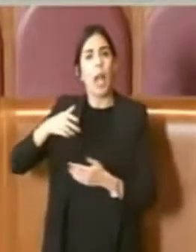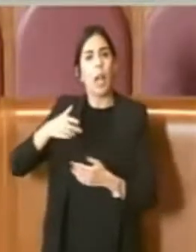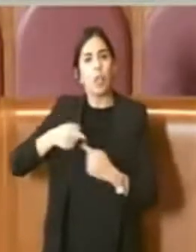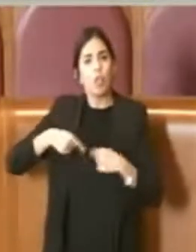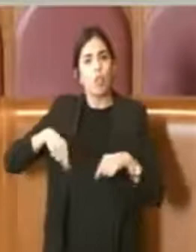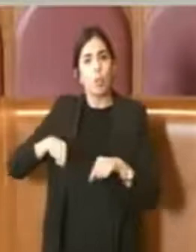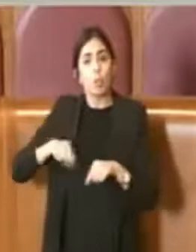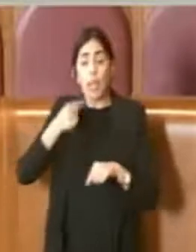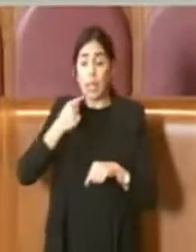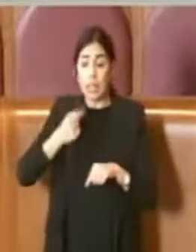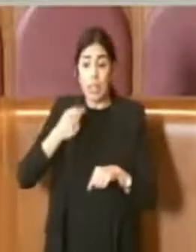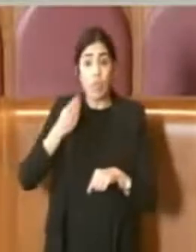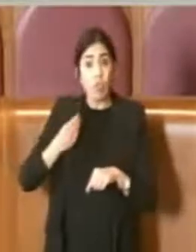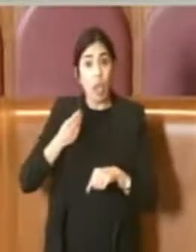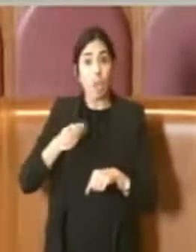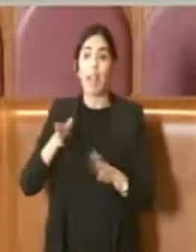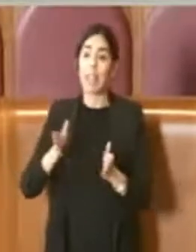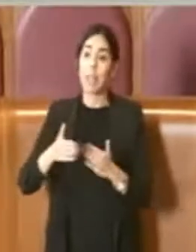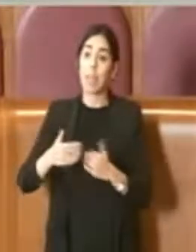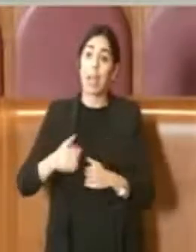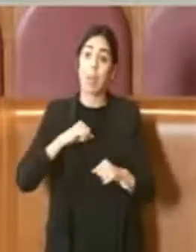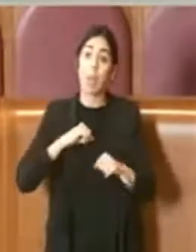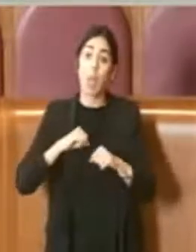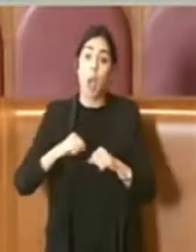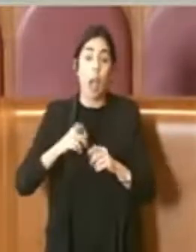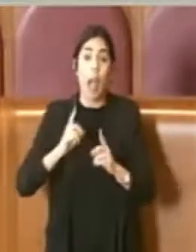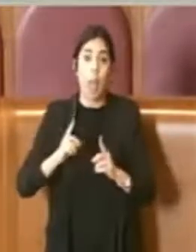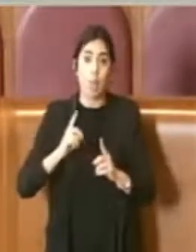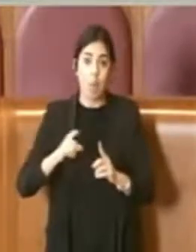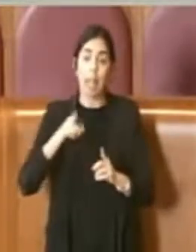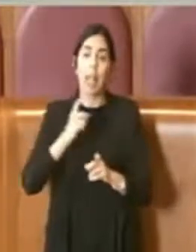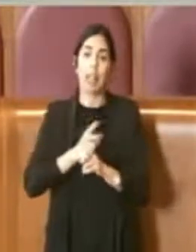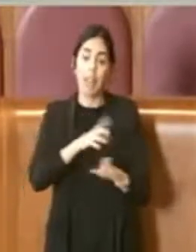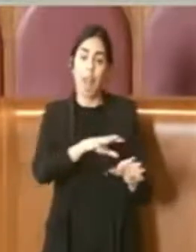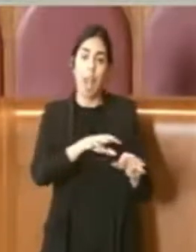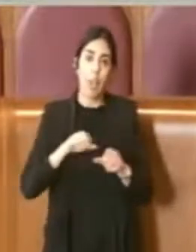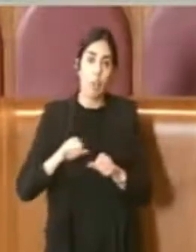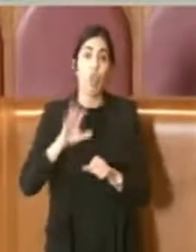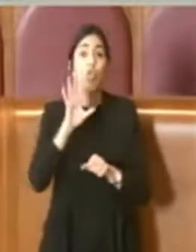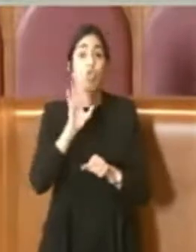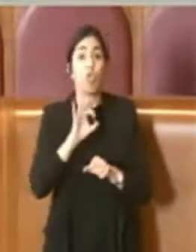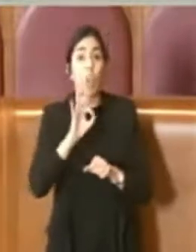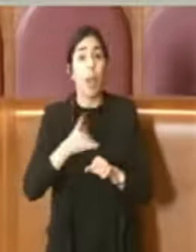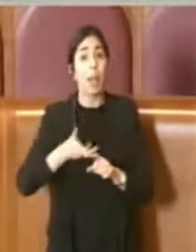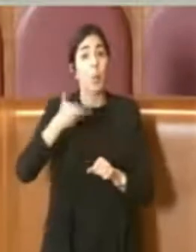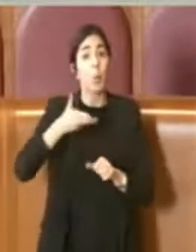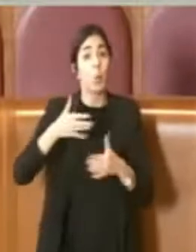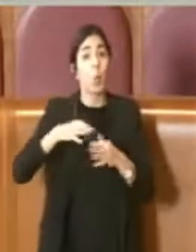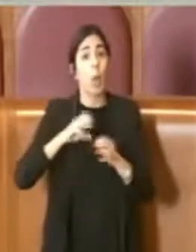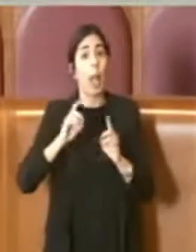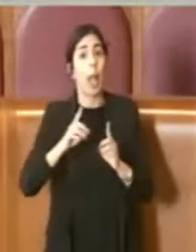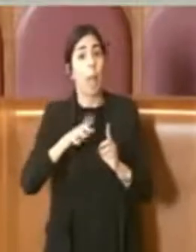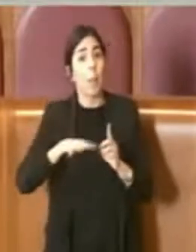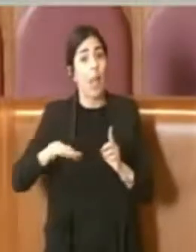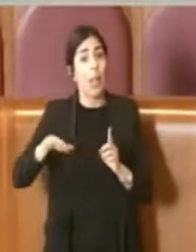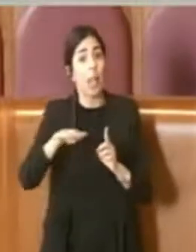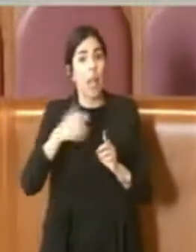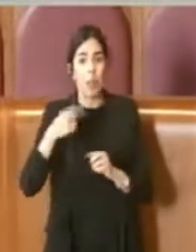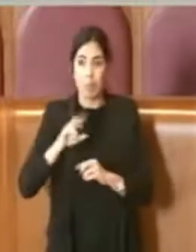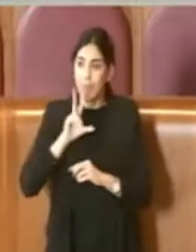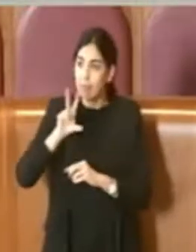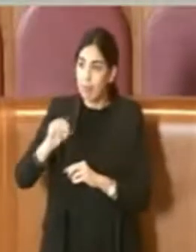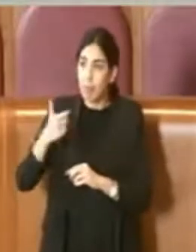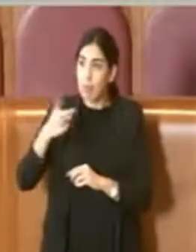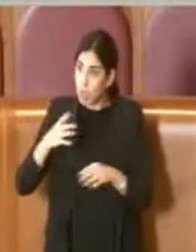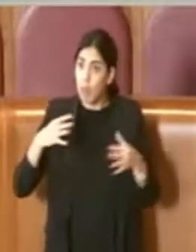essere assunti 50 funzionari ambientali e lo diciamo proprio in funzione dell'applicazione di questo regolamento, perché è un regolamento che ha